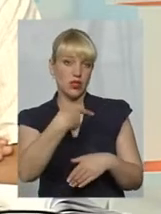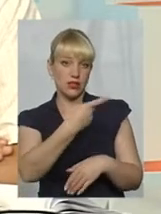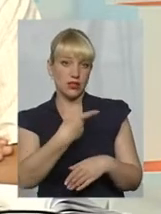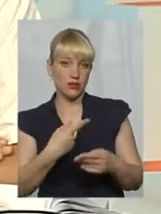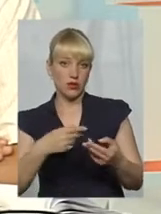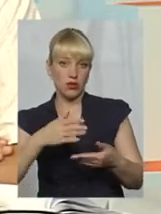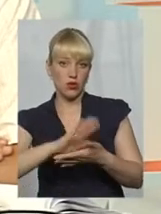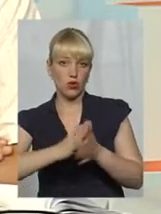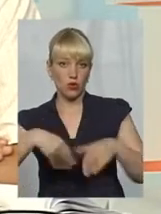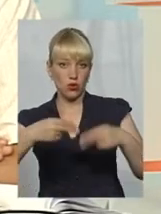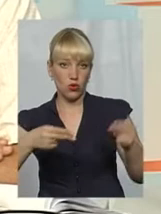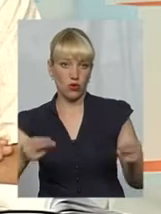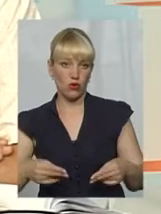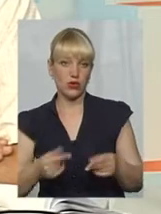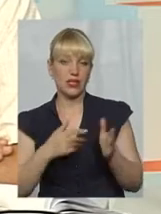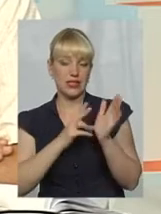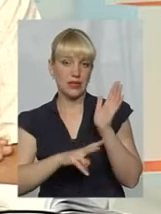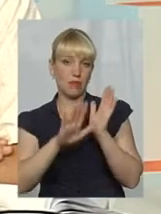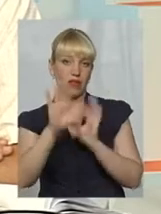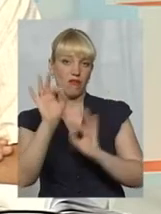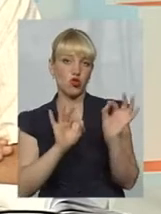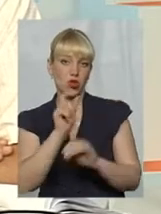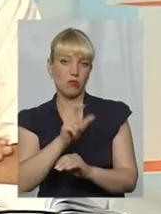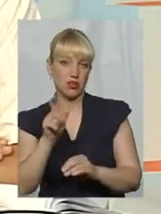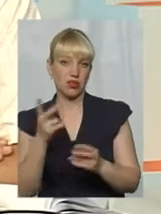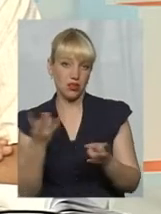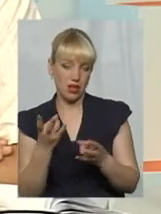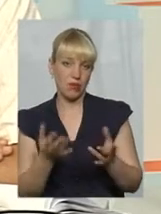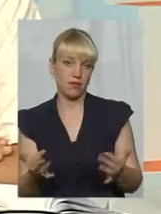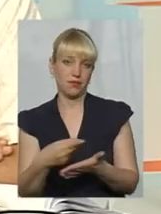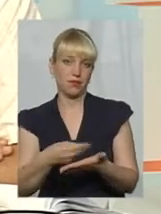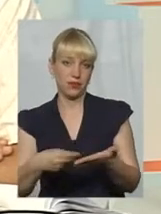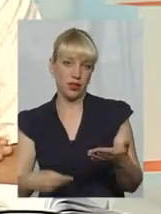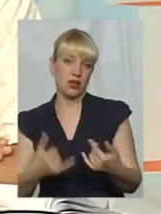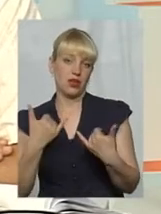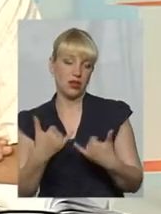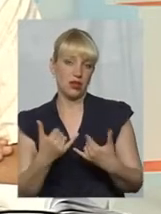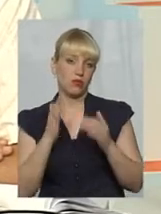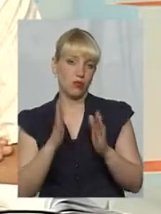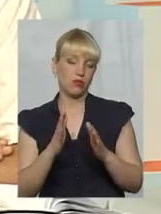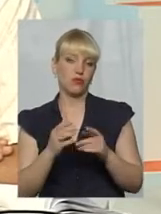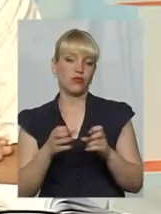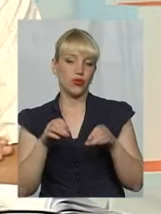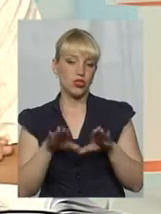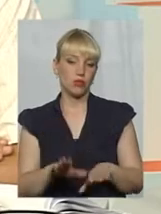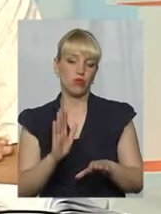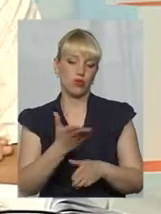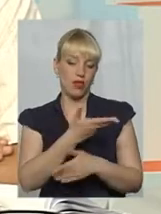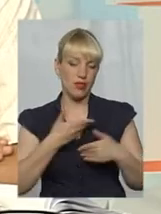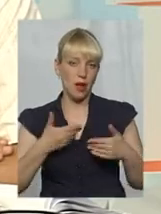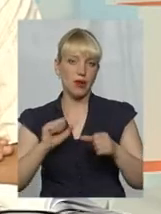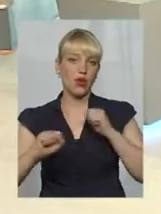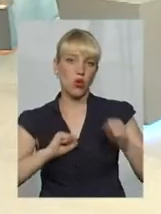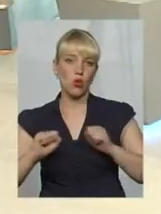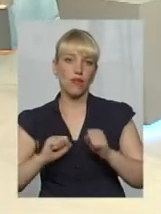само, 75% мешканців збирають і вирішують, що буде нам керувати, управляти і